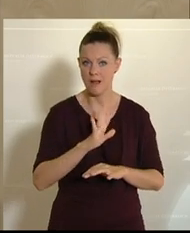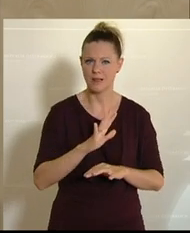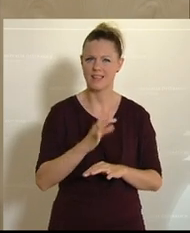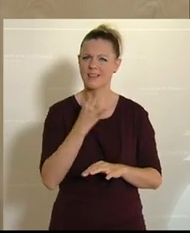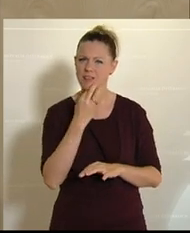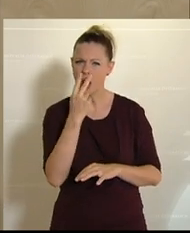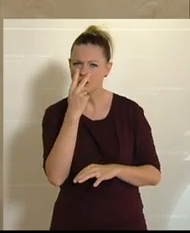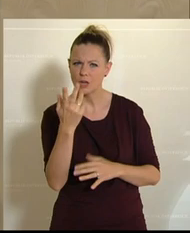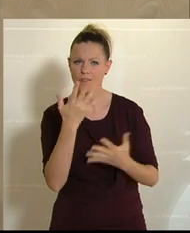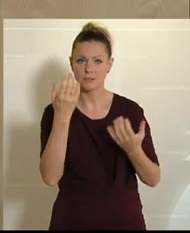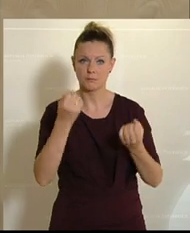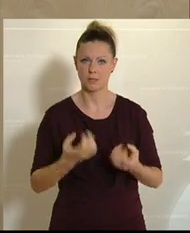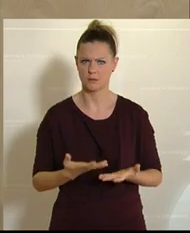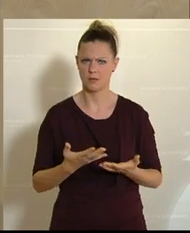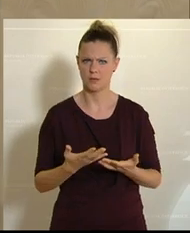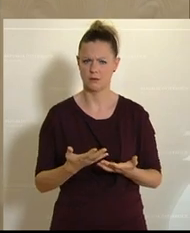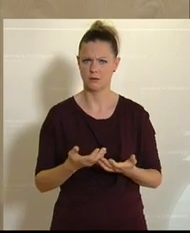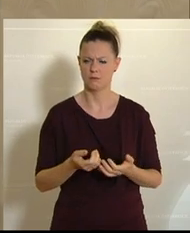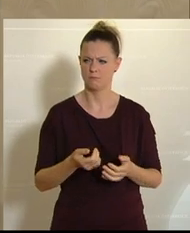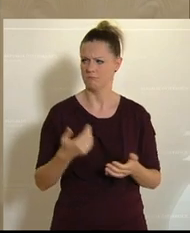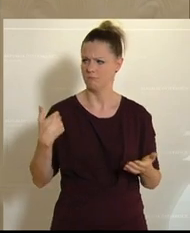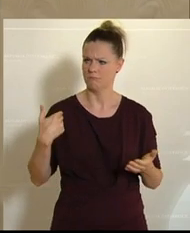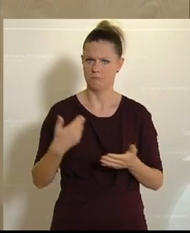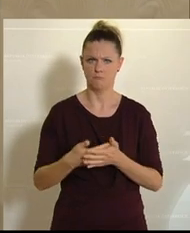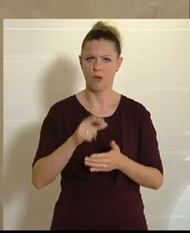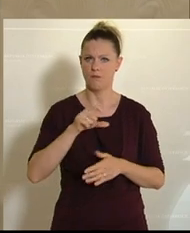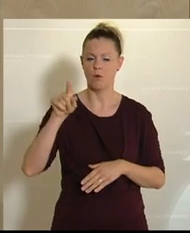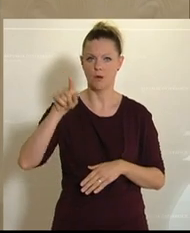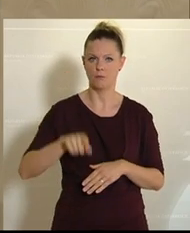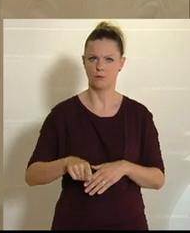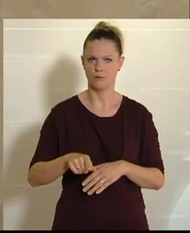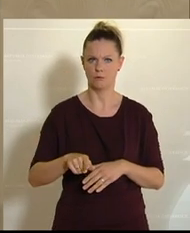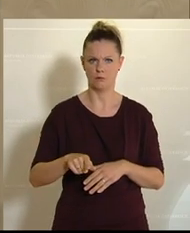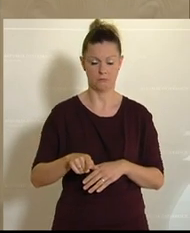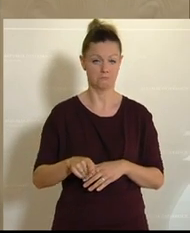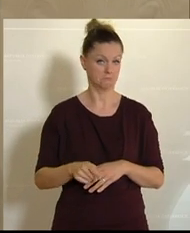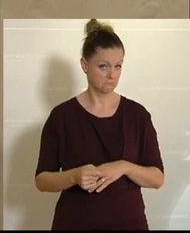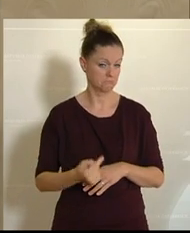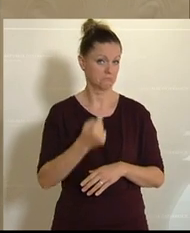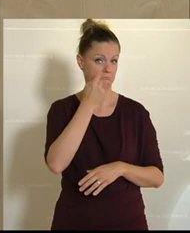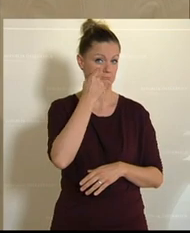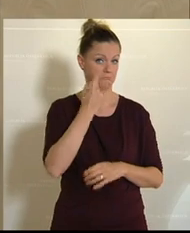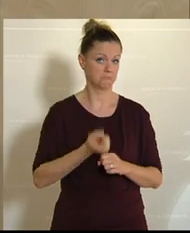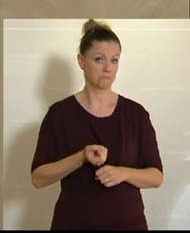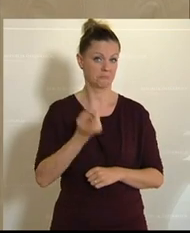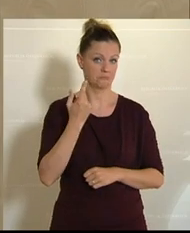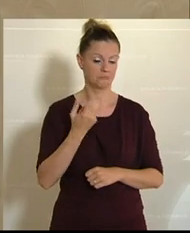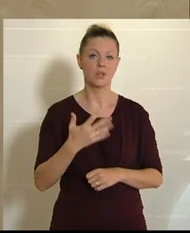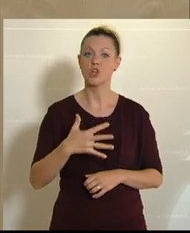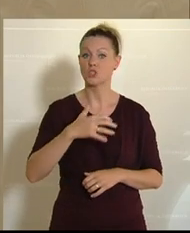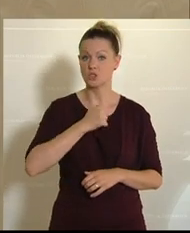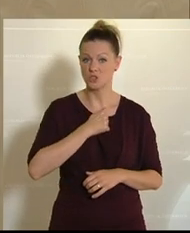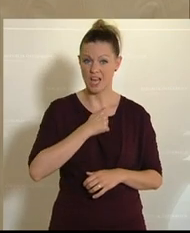anzuschauen, was da passiert ist in den letzten Wochen und Monaten, das ist schon sehr, sehr bemerkenswert. Und es ist bemerkenswert, dass Sie es schaffen,